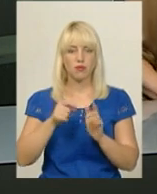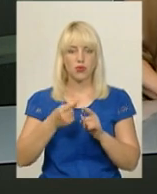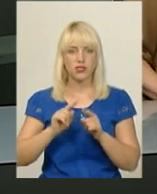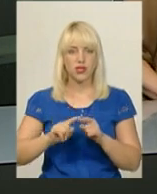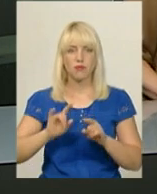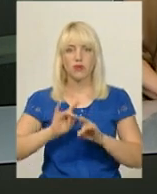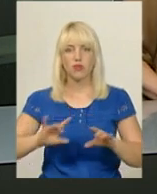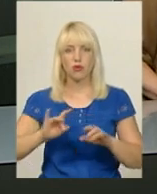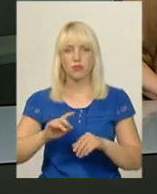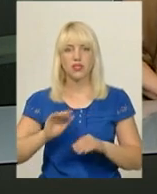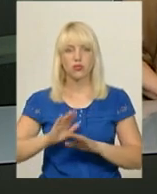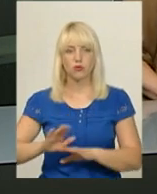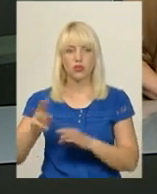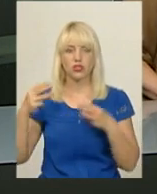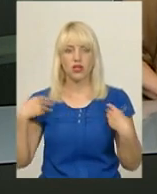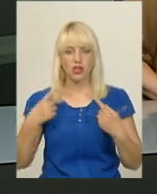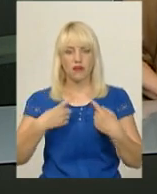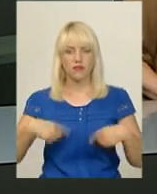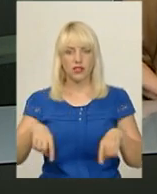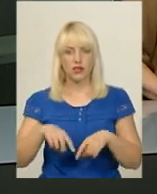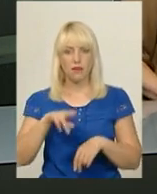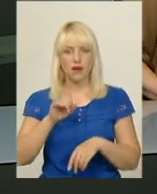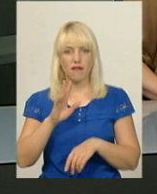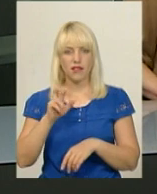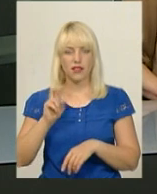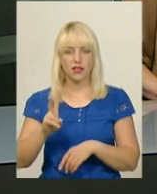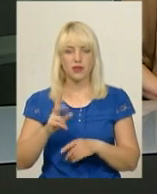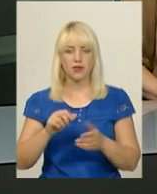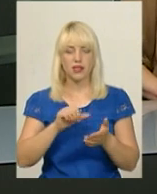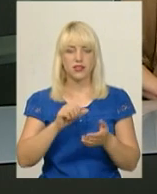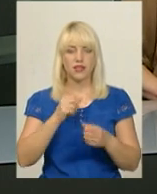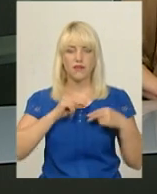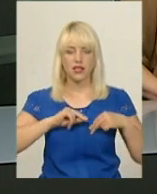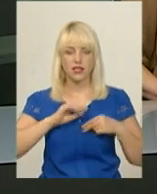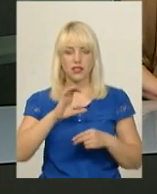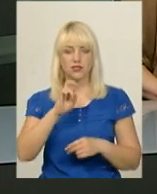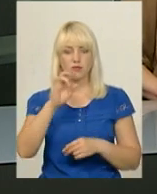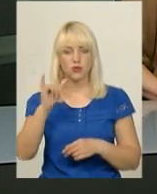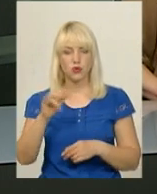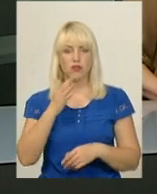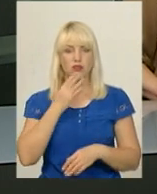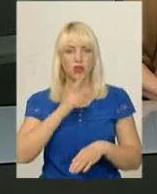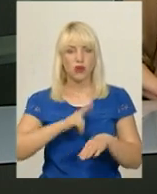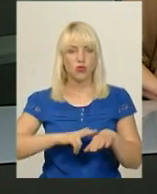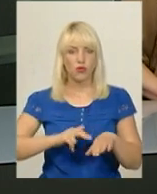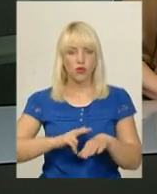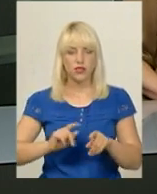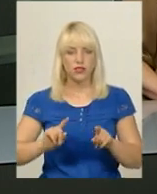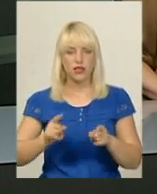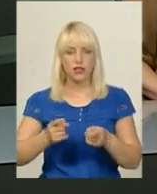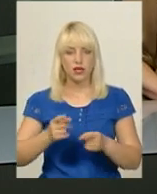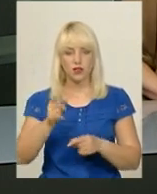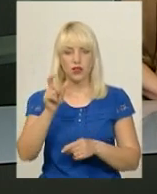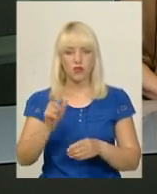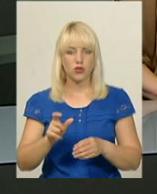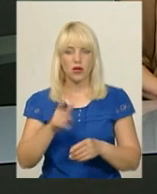начальника відділу прокуратури Хмельницької області Олег Павлик. Працівники СБУ і управління Нацполіції області затримали посадовця під